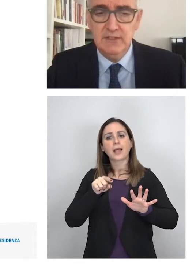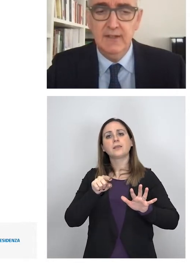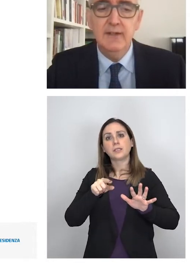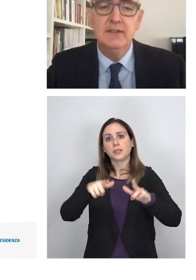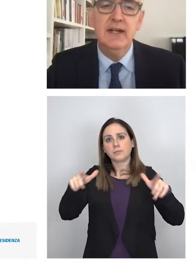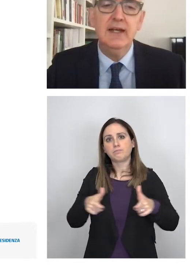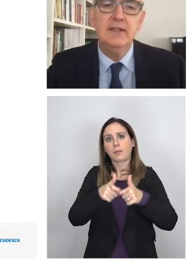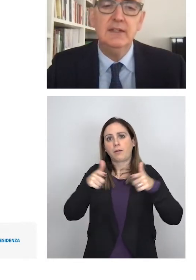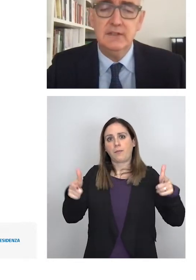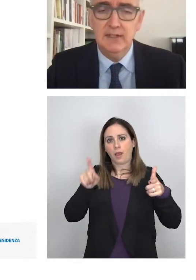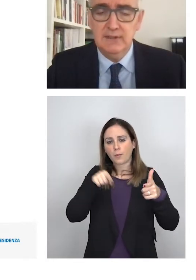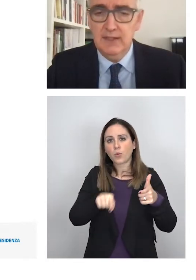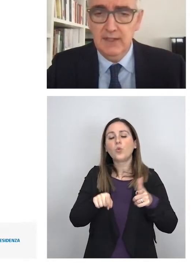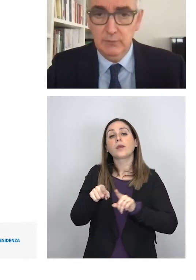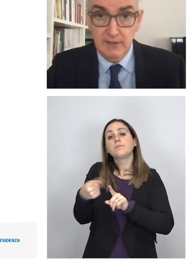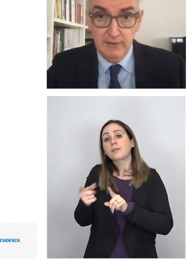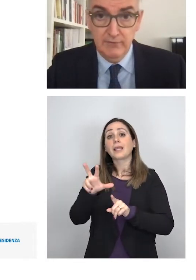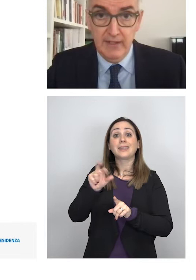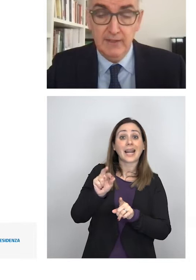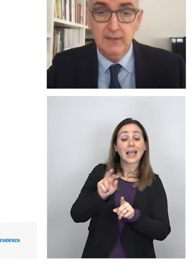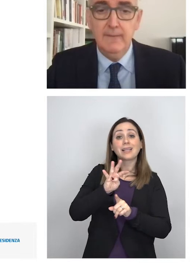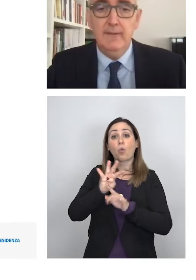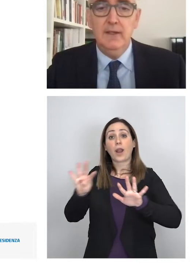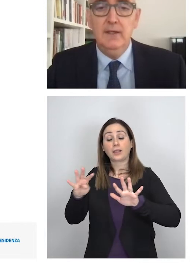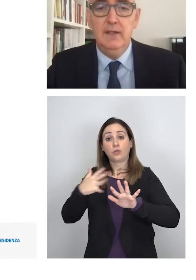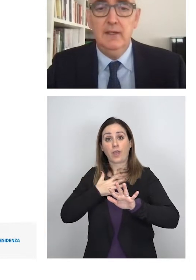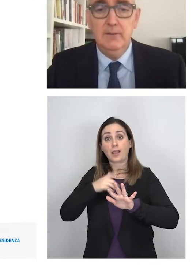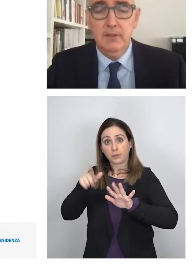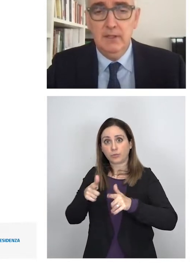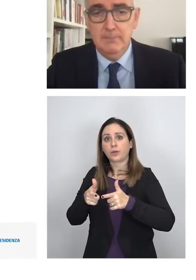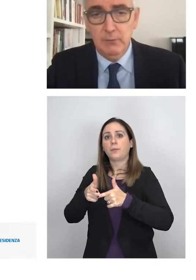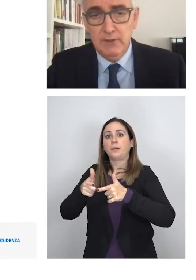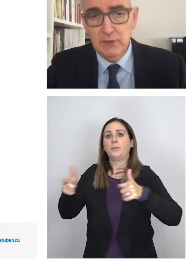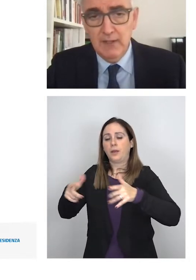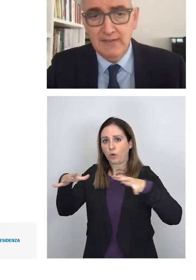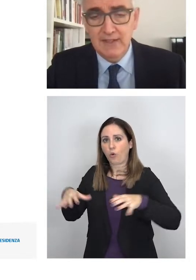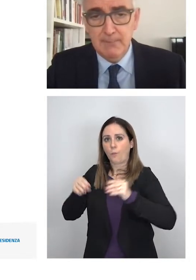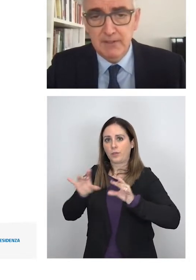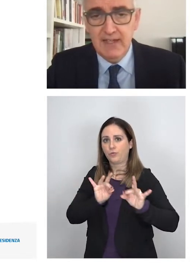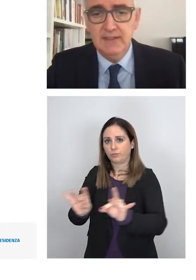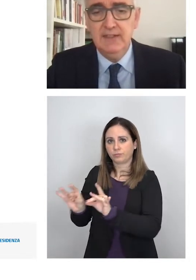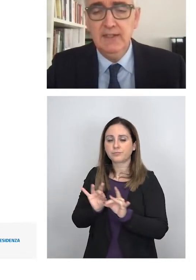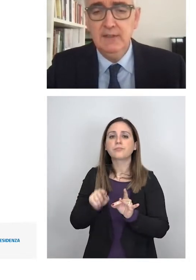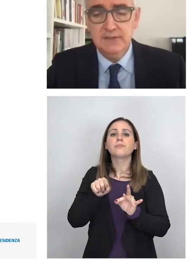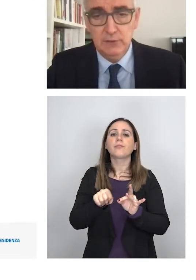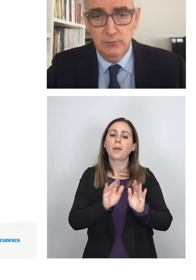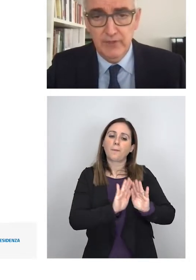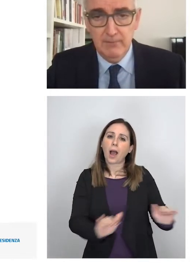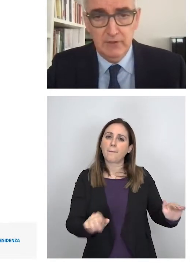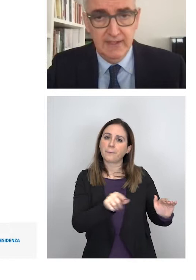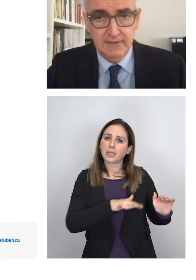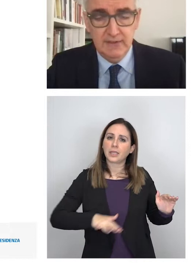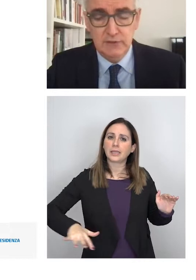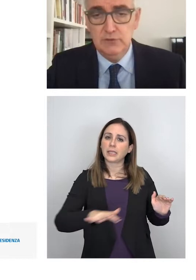le fasce di età tra i 30 e i 49 anni. Per quanto riguarda l'età pediatrica si